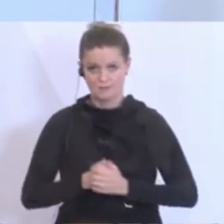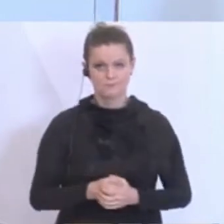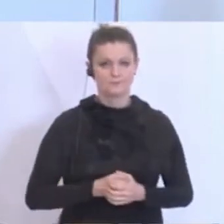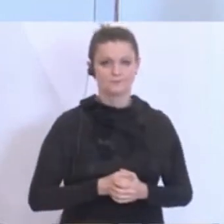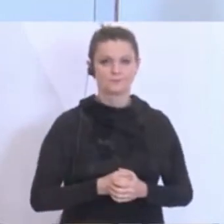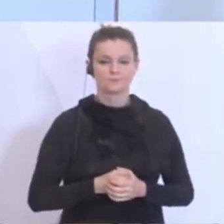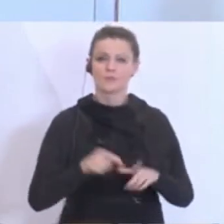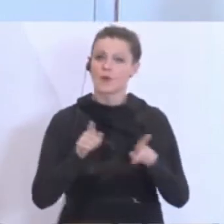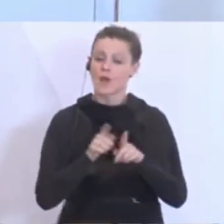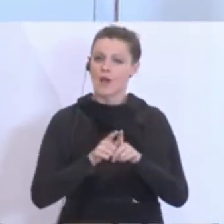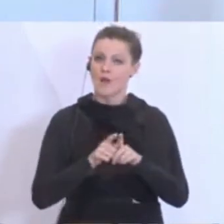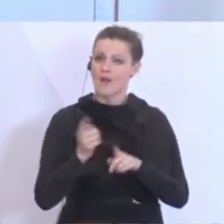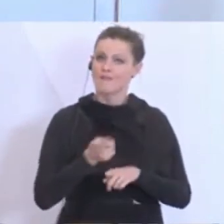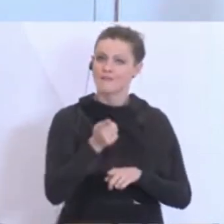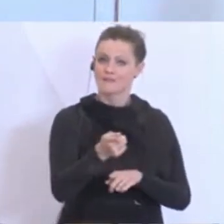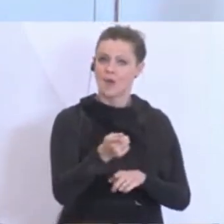unterstützen wir auch die